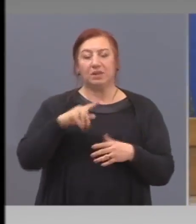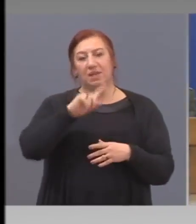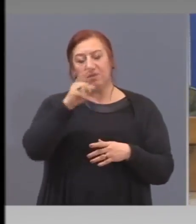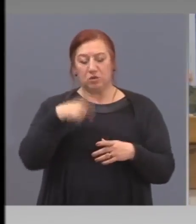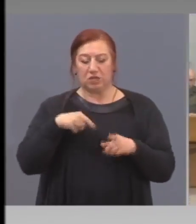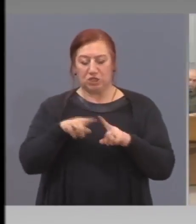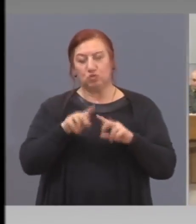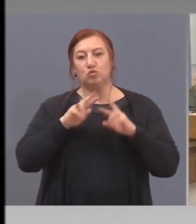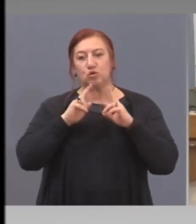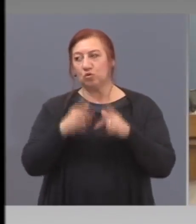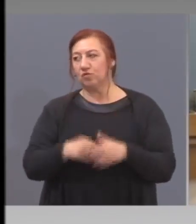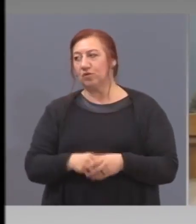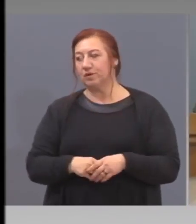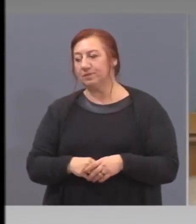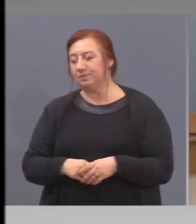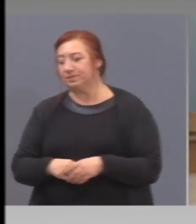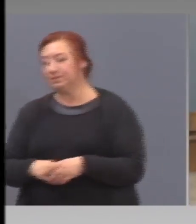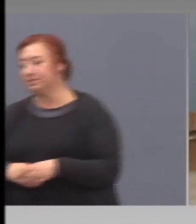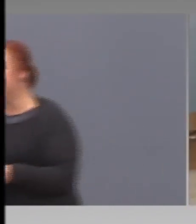удоволствие.